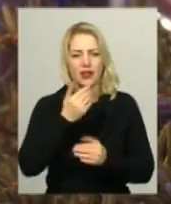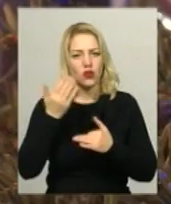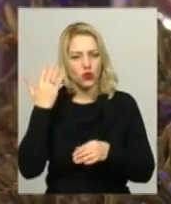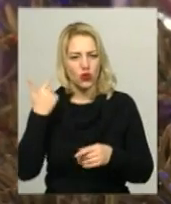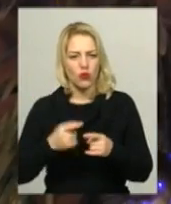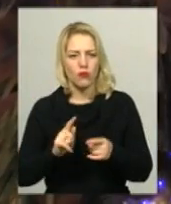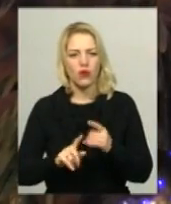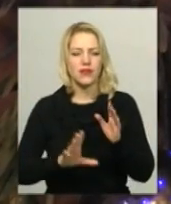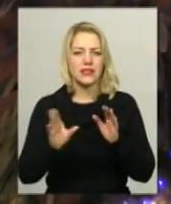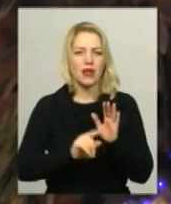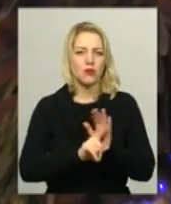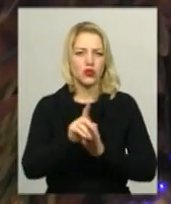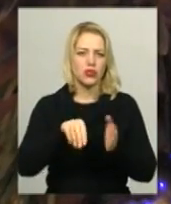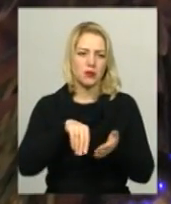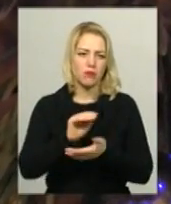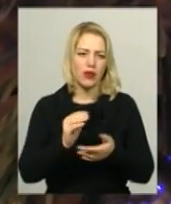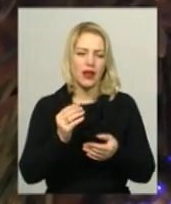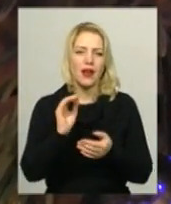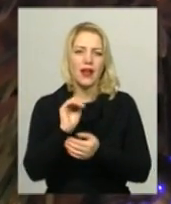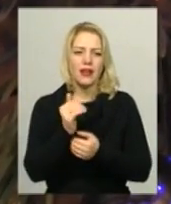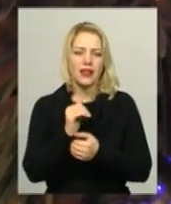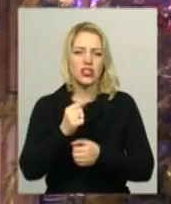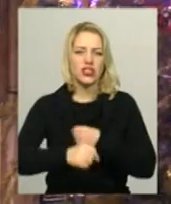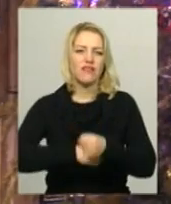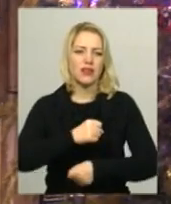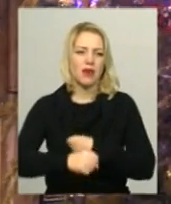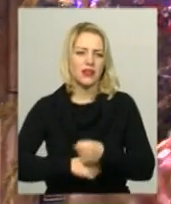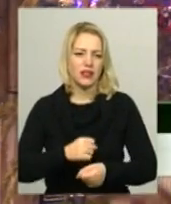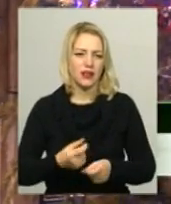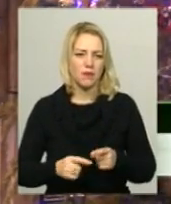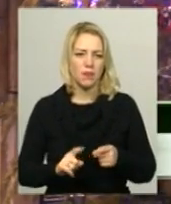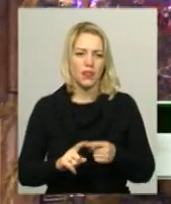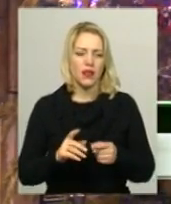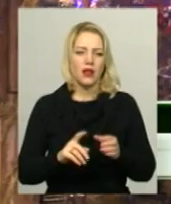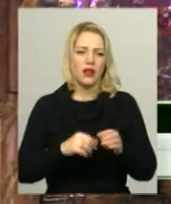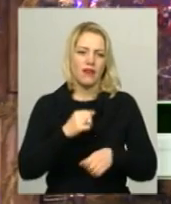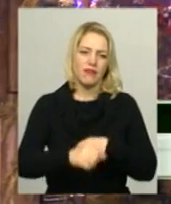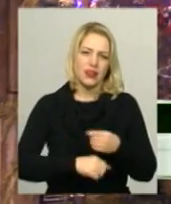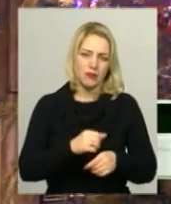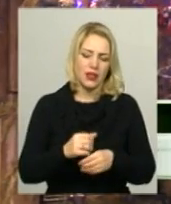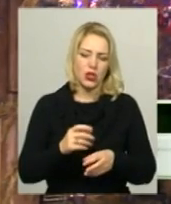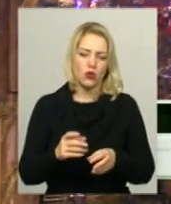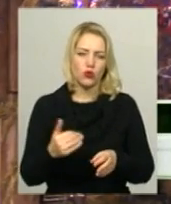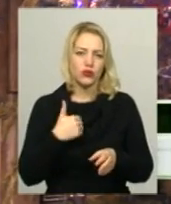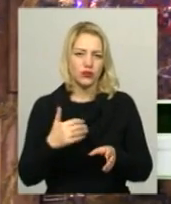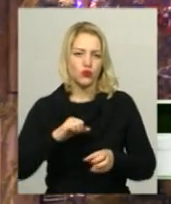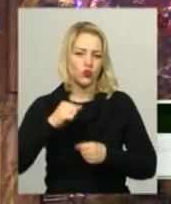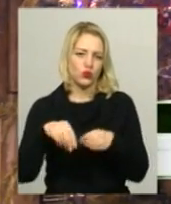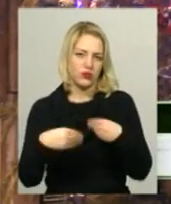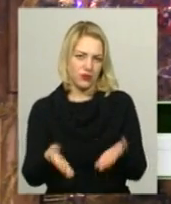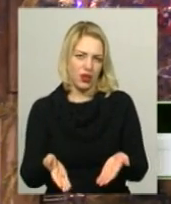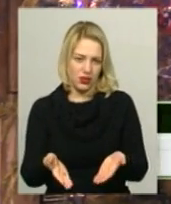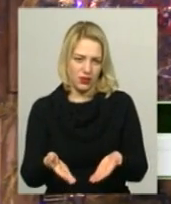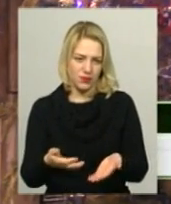Байдака, усе розпочалося із придбання іграшки у вигляді ведмедика. Почав того медведику збирати друзів. Друзі були спочатку,